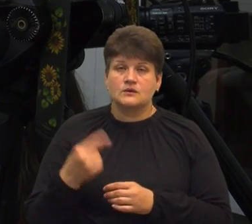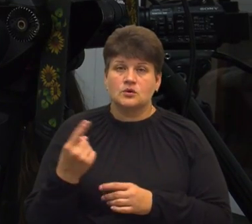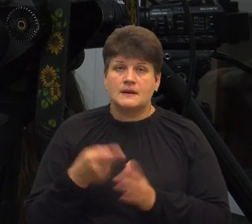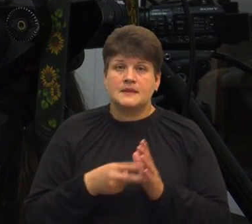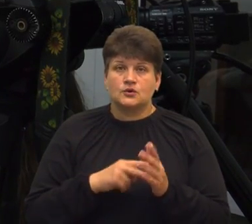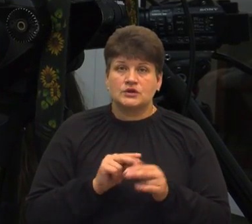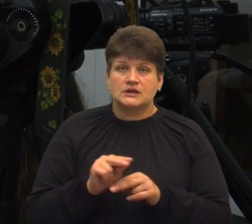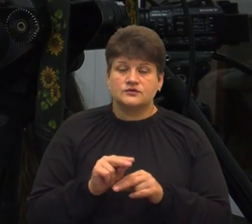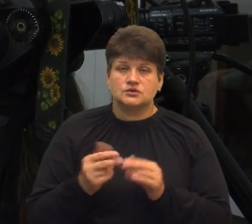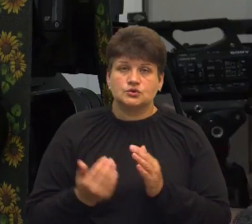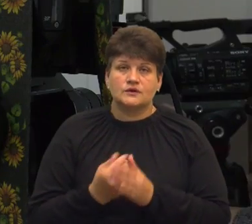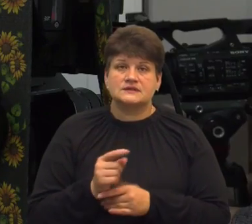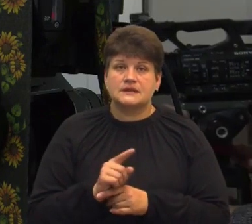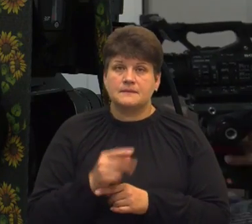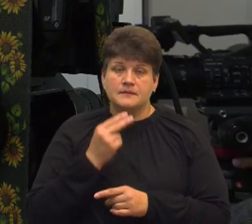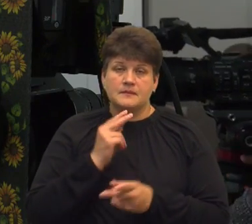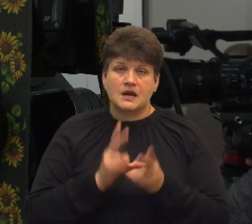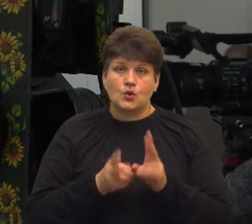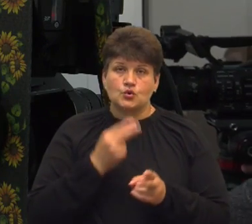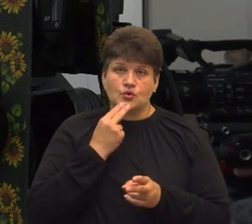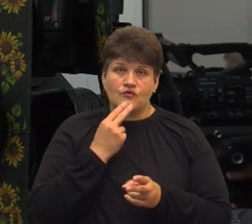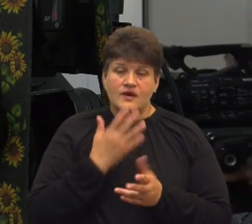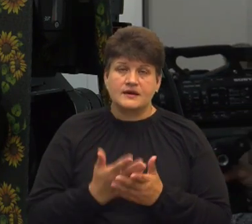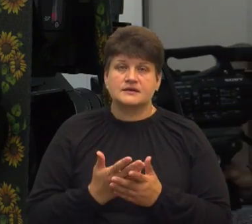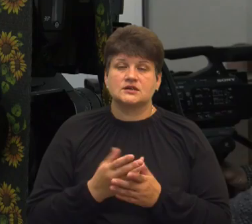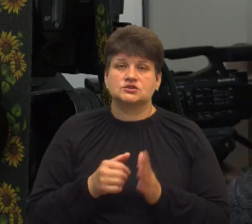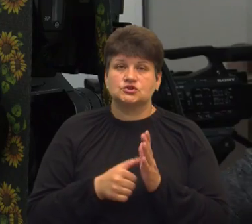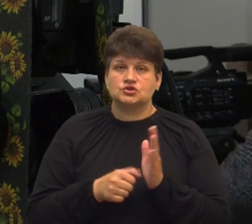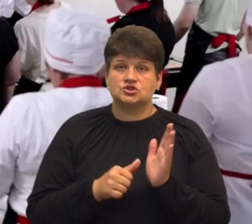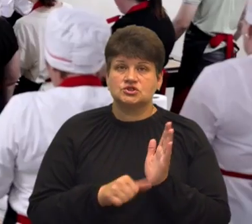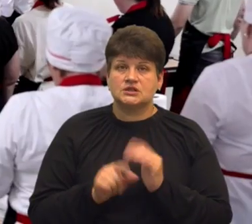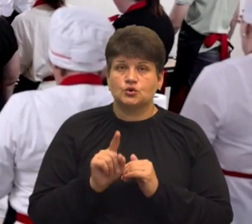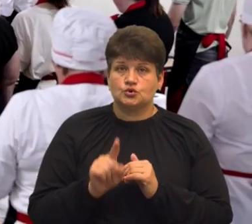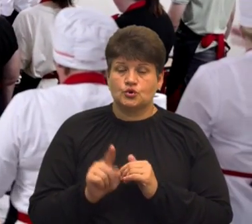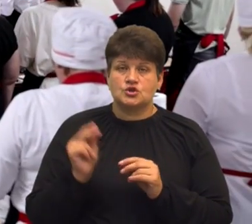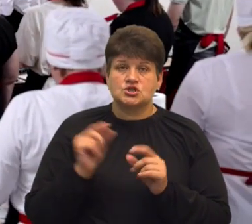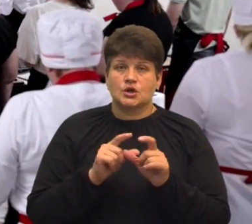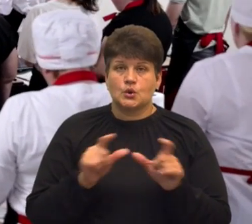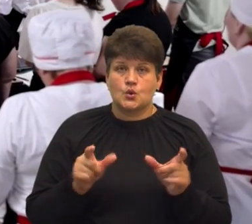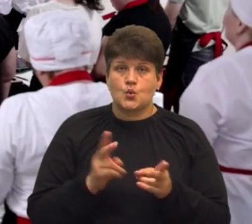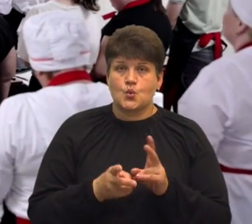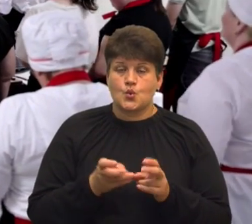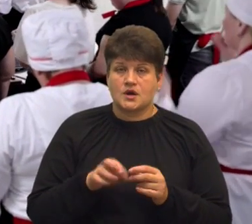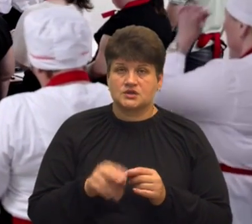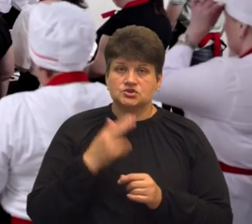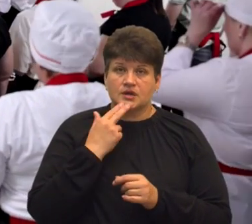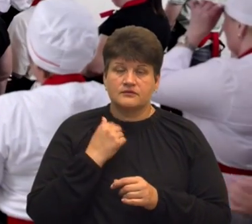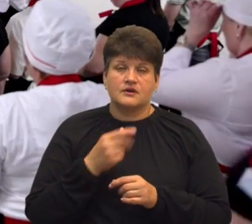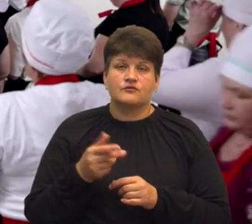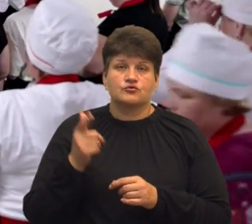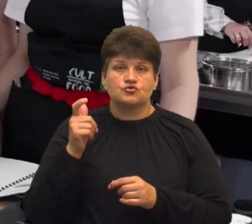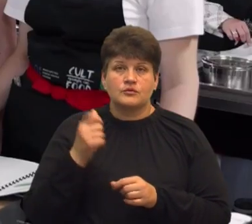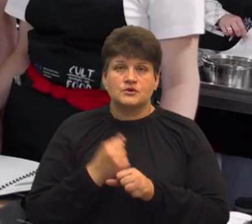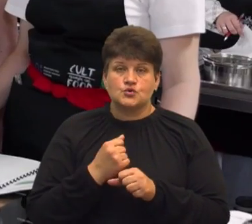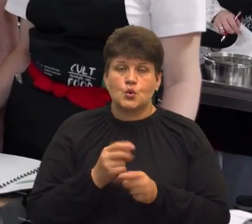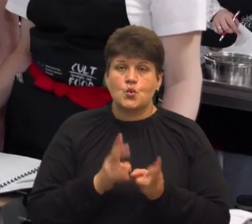навчити нових стандартів з приготування шкільних страв 661-го шкільного кухаря. Нагадаю, з червня у Чорткові працює кулінарний хаб,